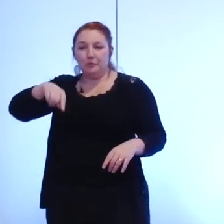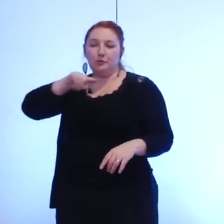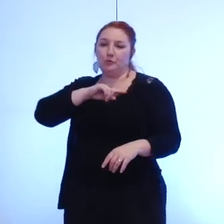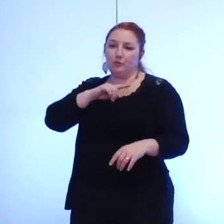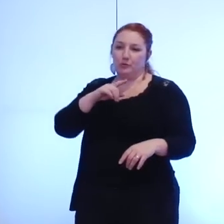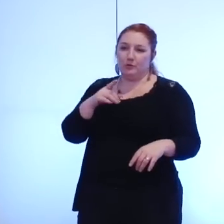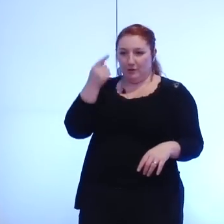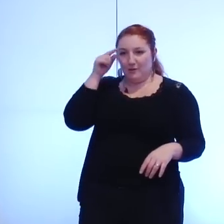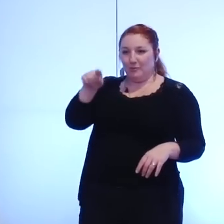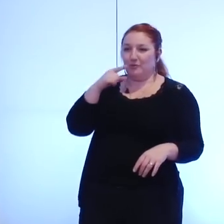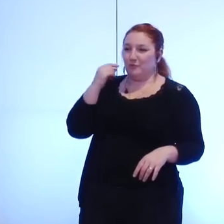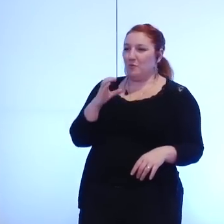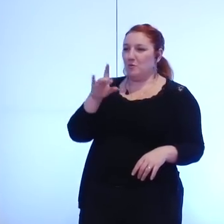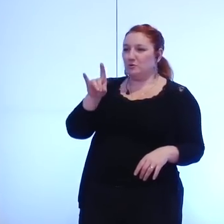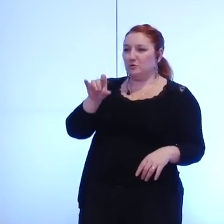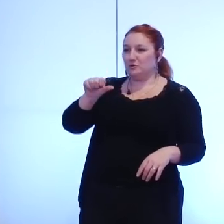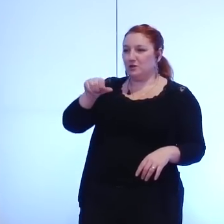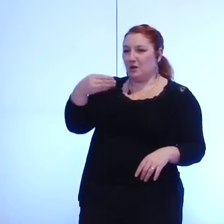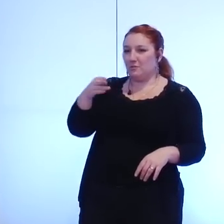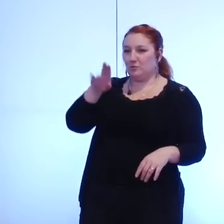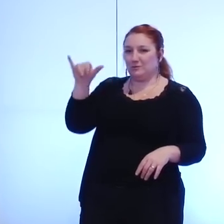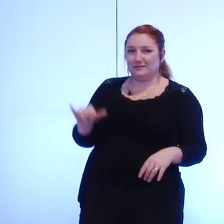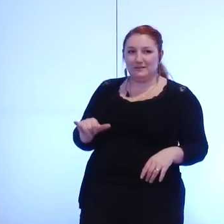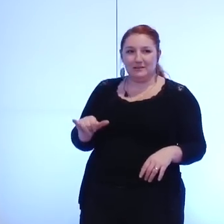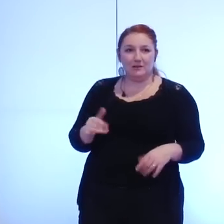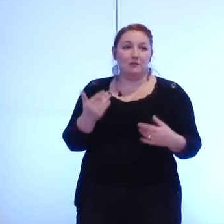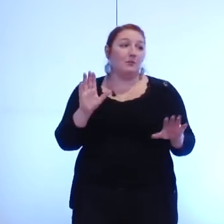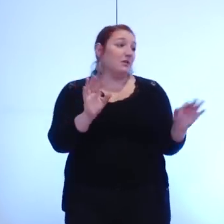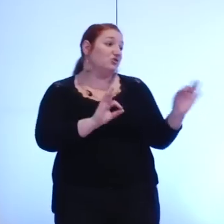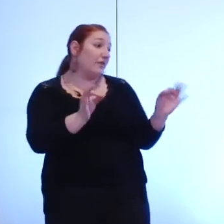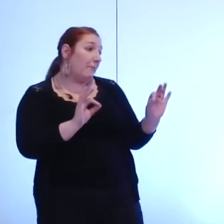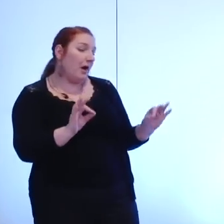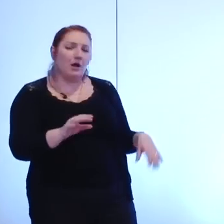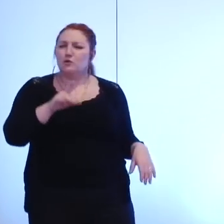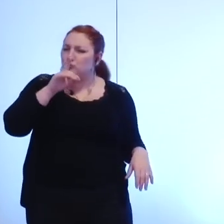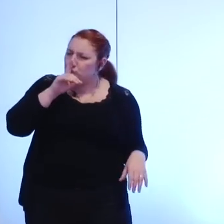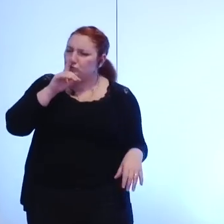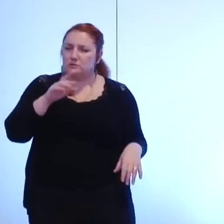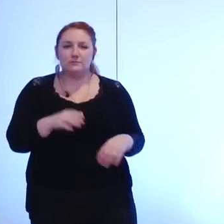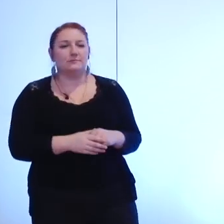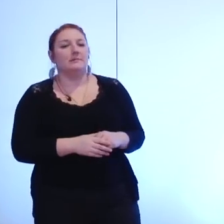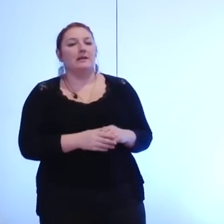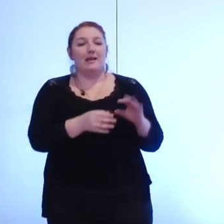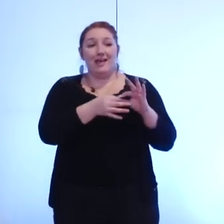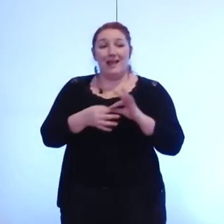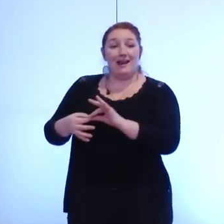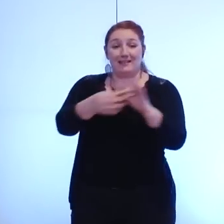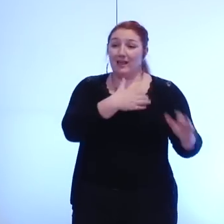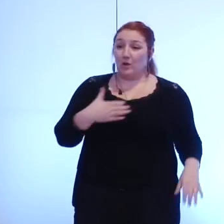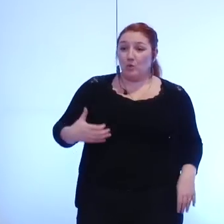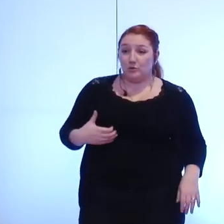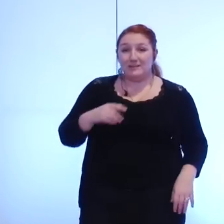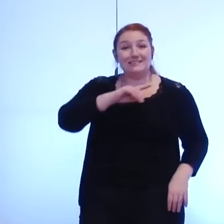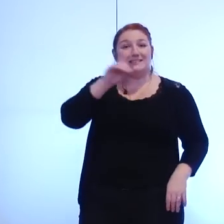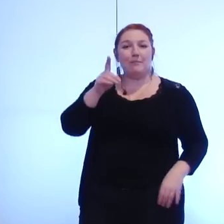c'est pour vous monsieur Chamussy que l'intercommunalité justement ce n'est pas l'alignement des communes